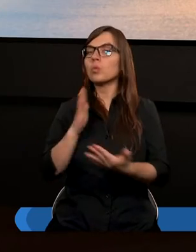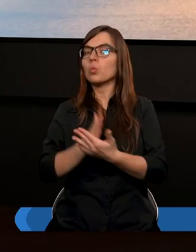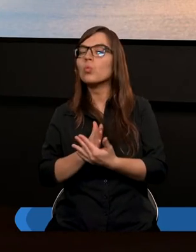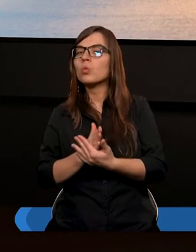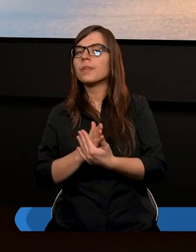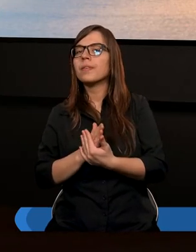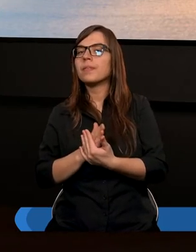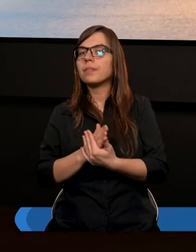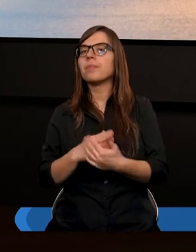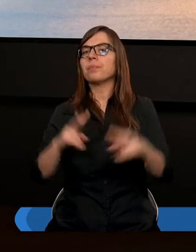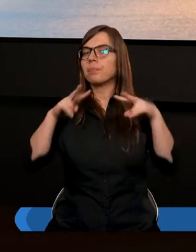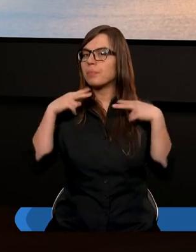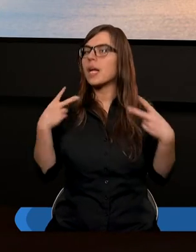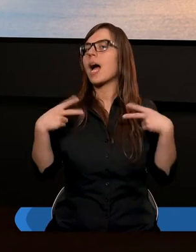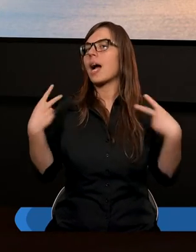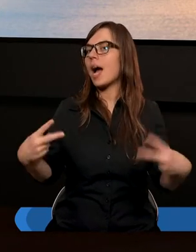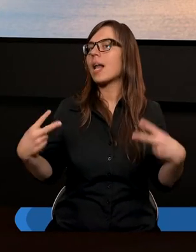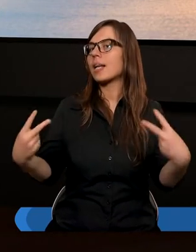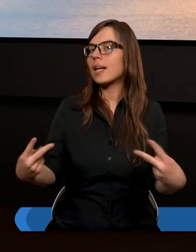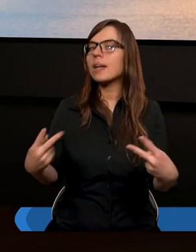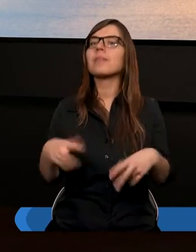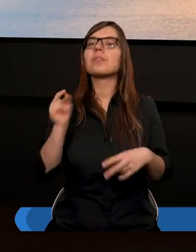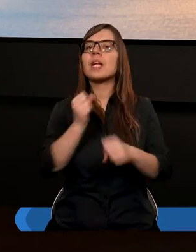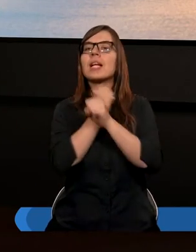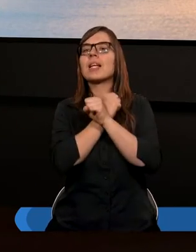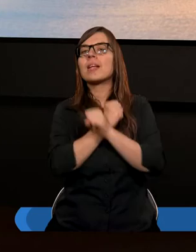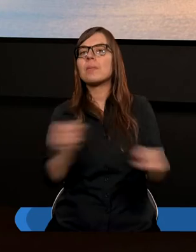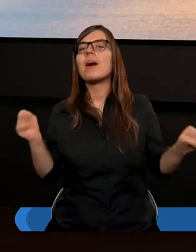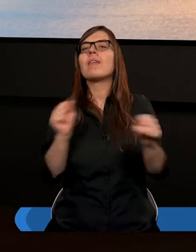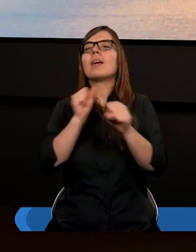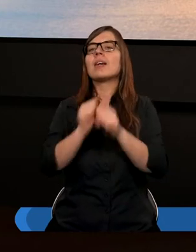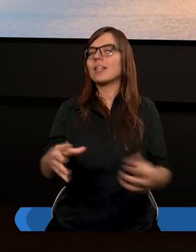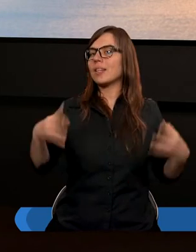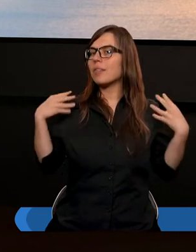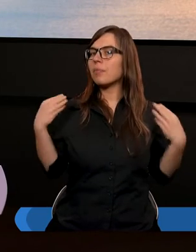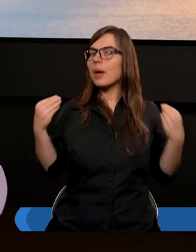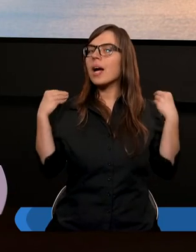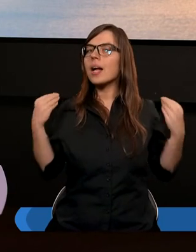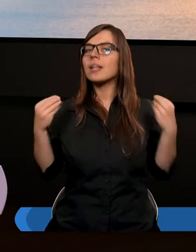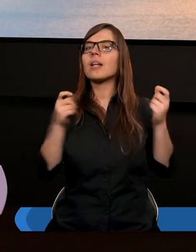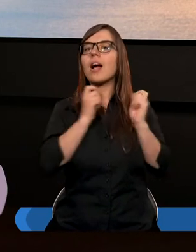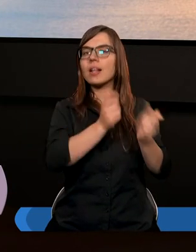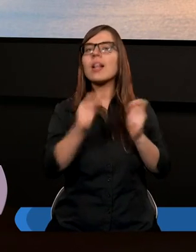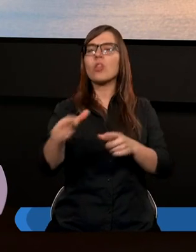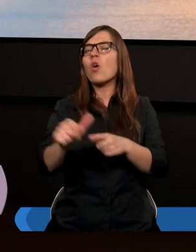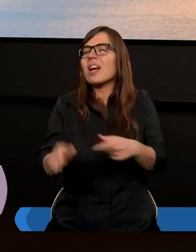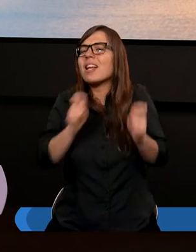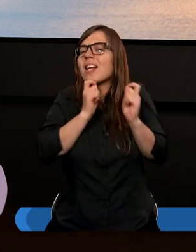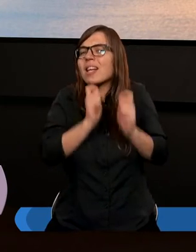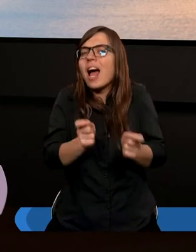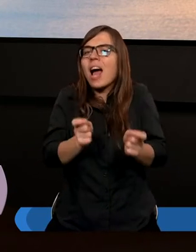przekazaliśmy, że zbawienie jest wspaniałym darem. To jest dar.